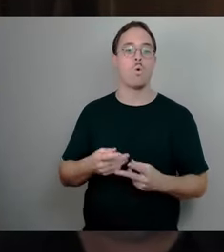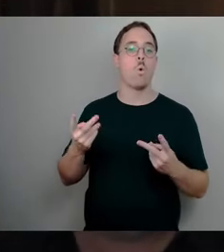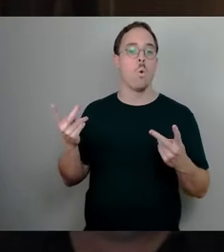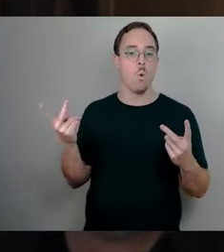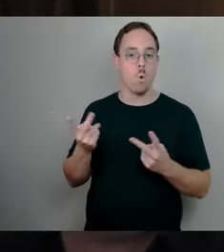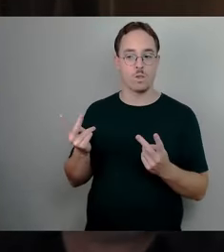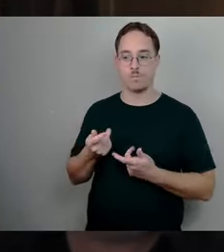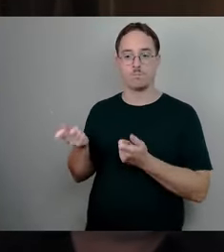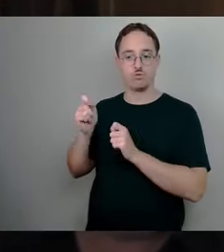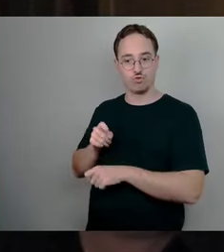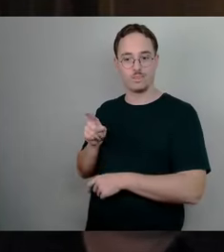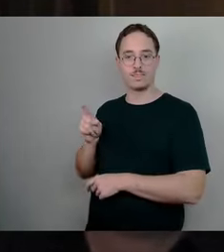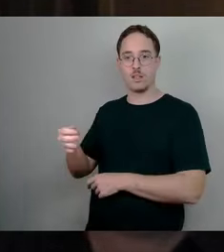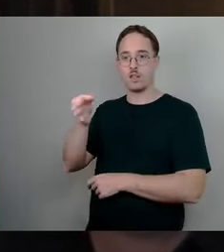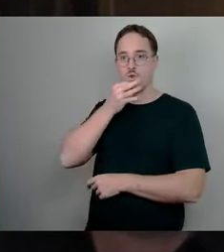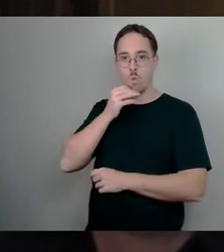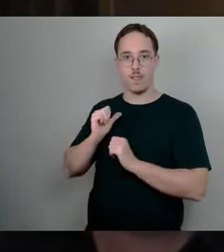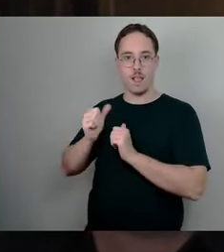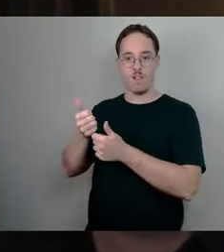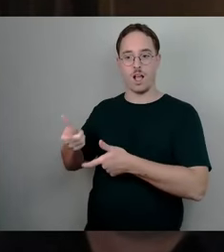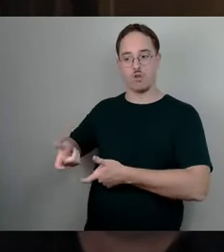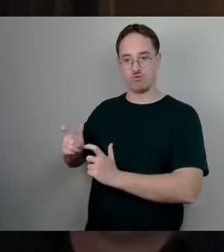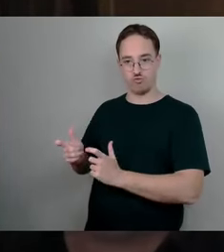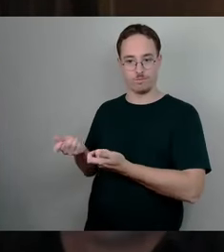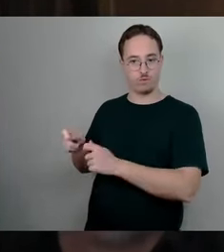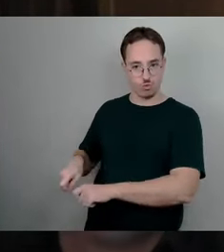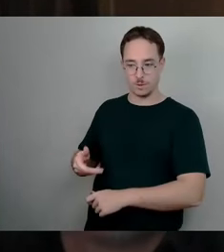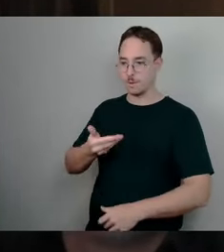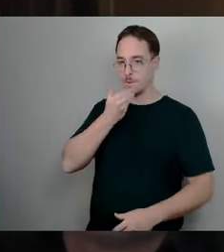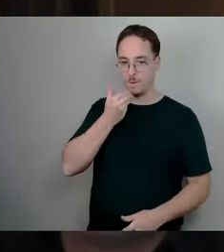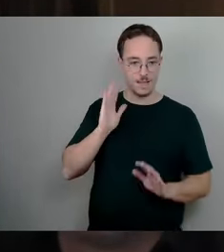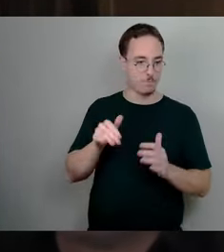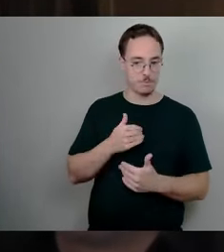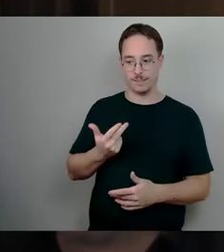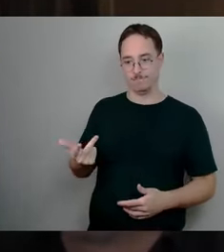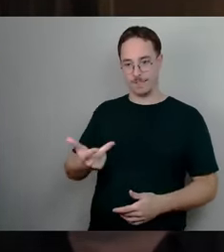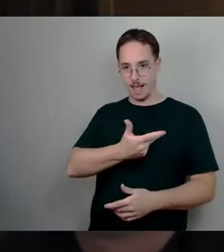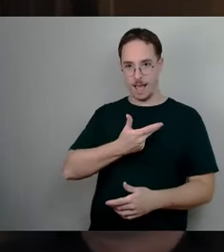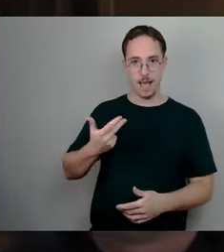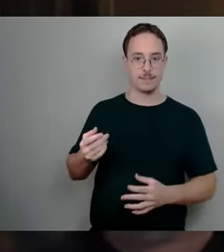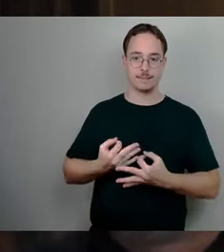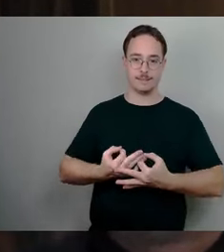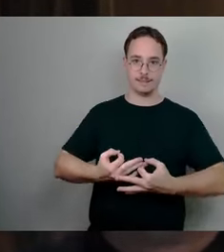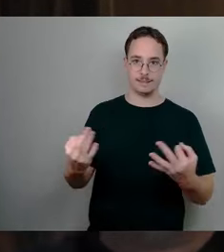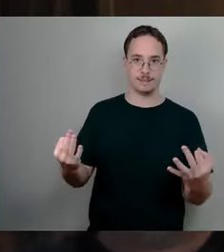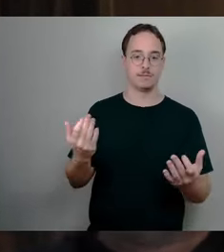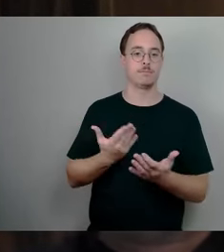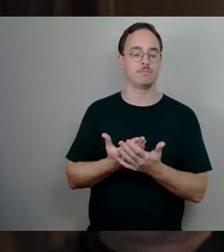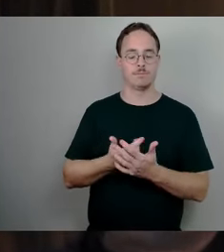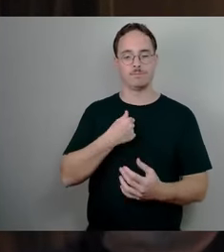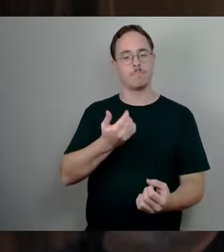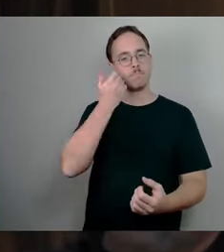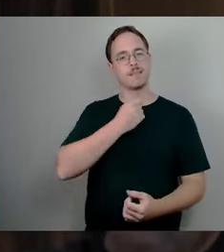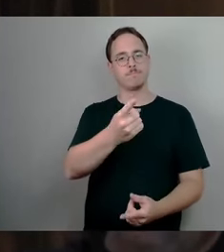Jugendhilfeausschusses gibt es nicht. Da bitte ich um Erklärung. Und die Fragen, die sich mir stellen,